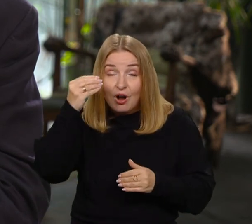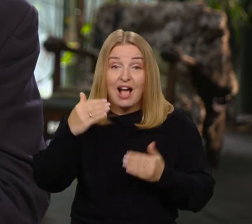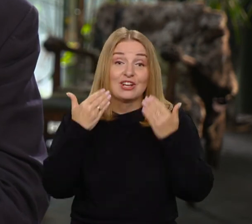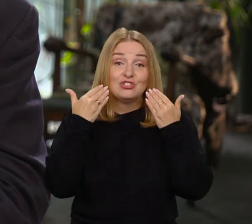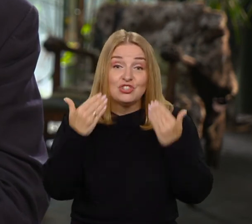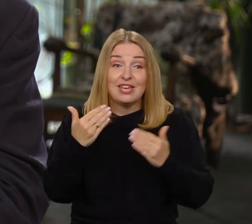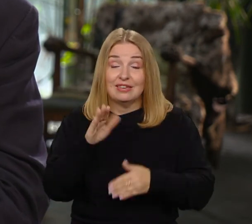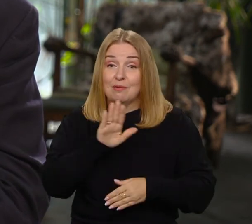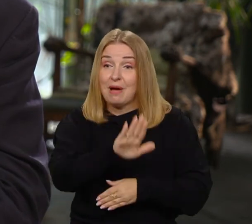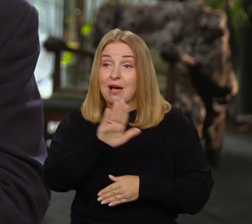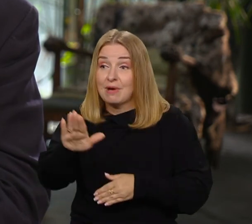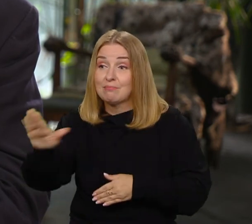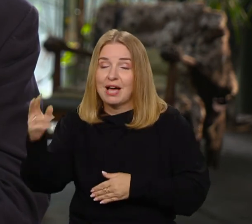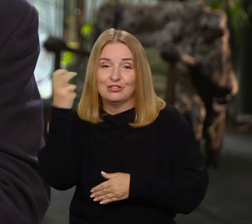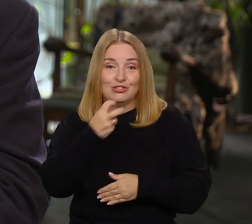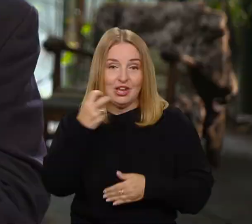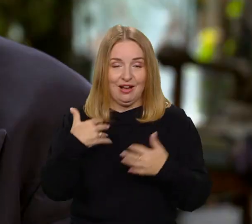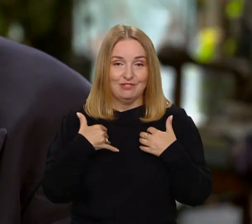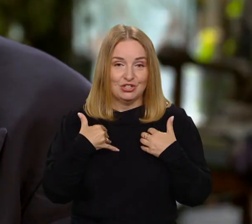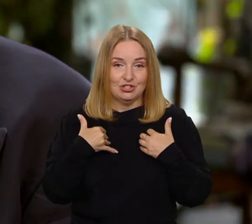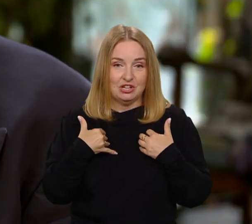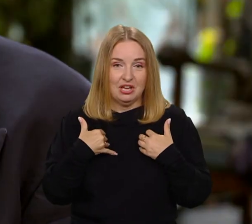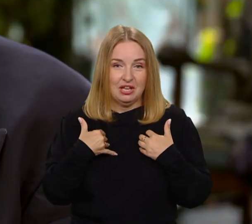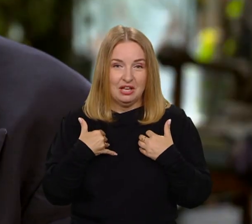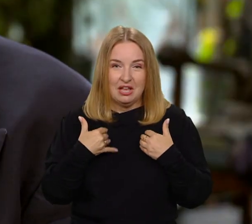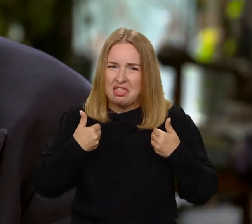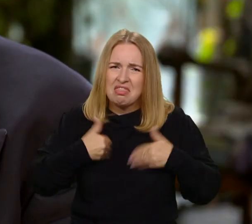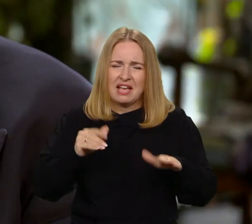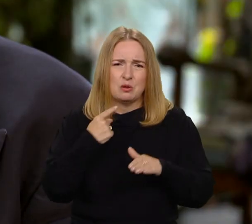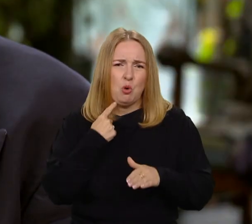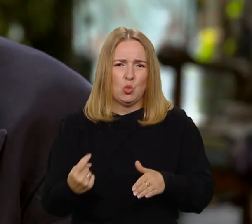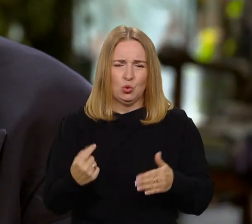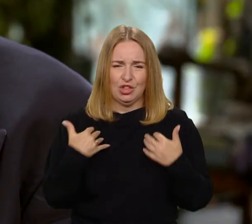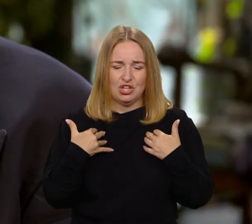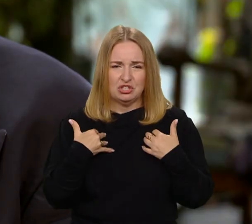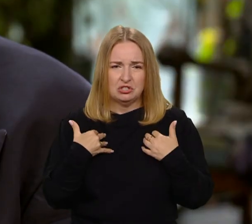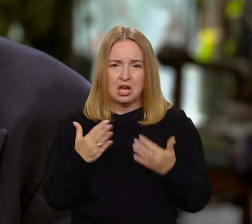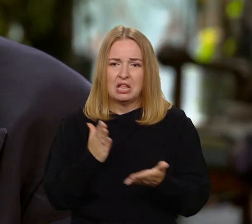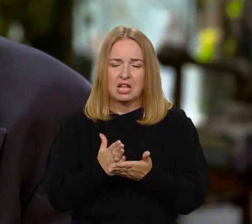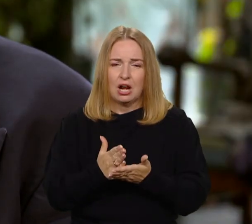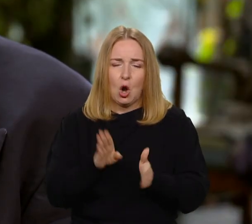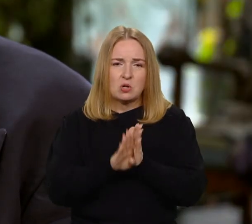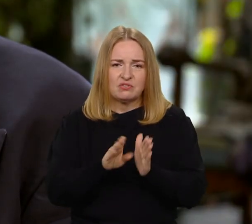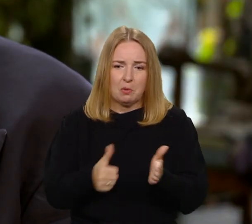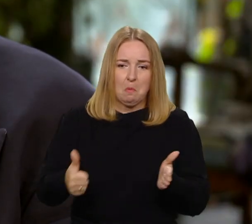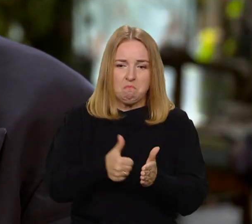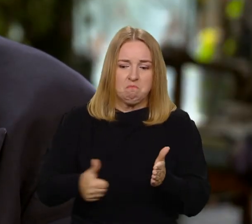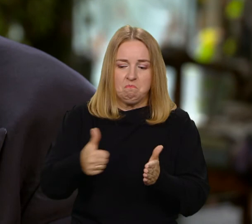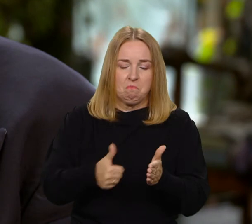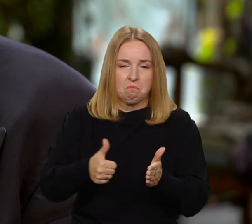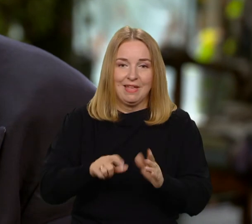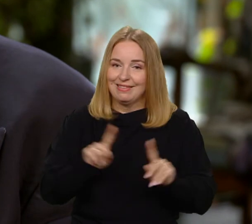życie nudne, monotonne, mizerne, które się obraca ciągle w tym samym kręgu. A tymczasem